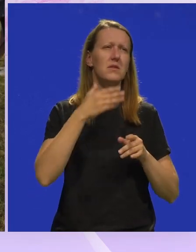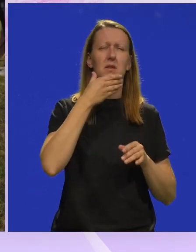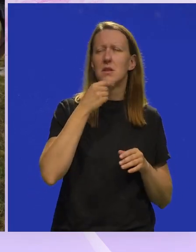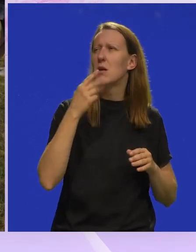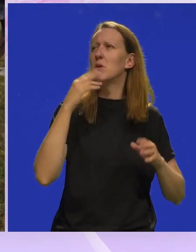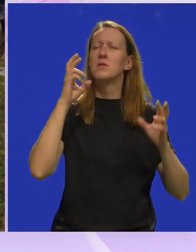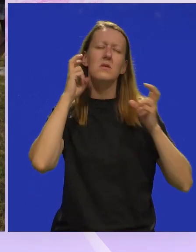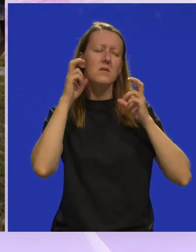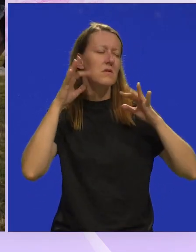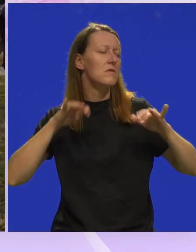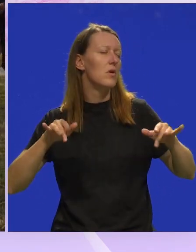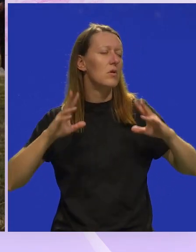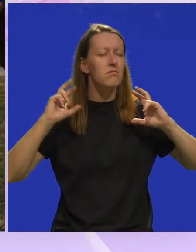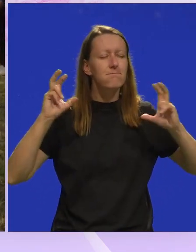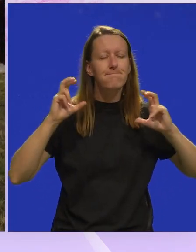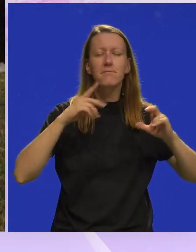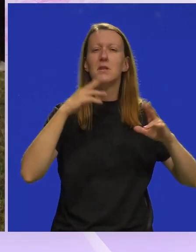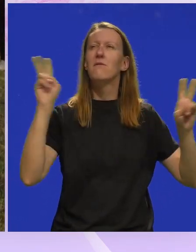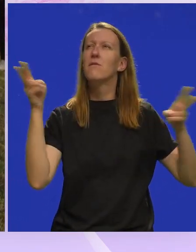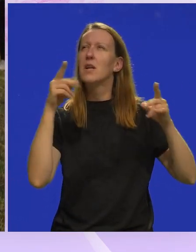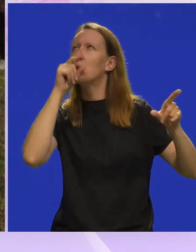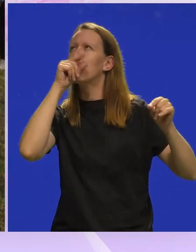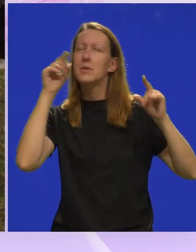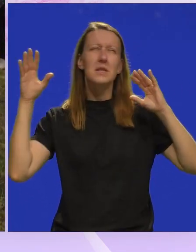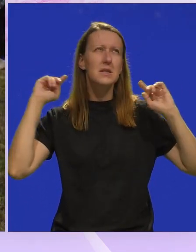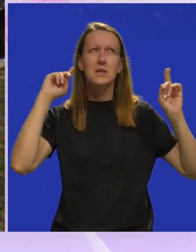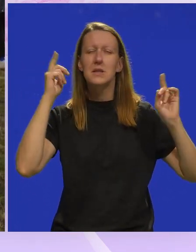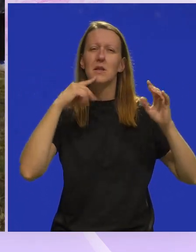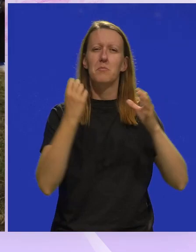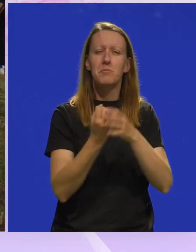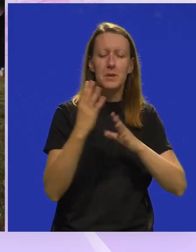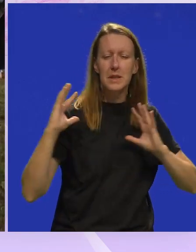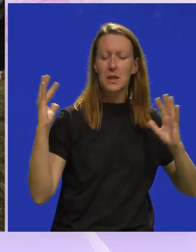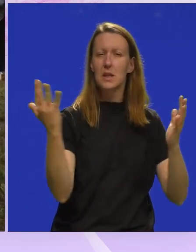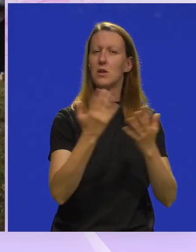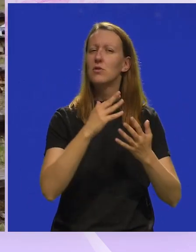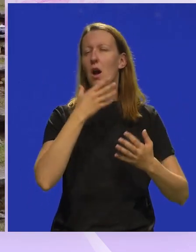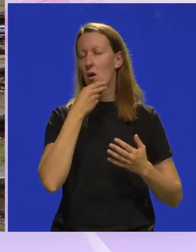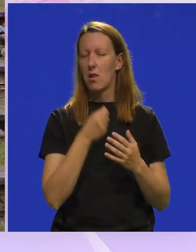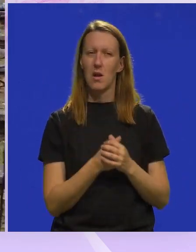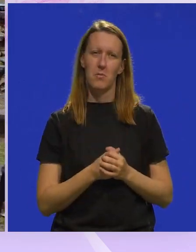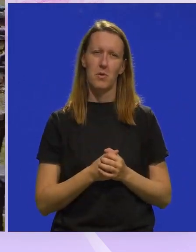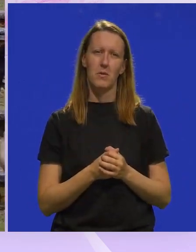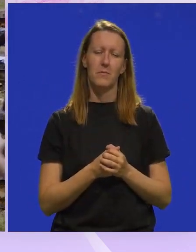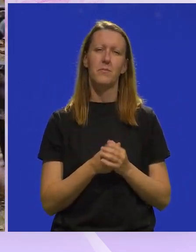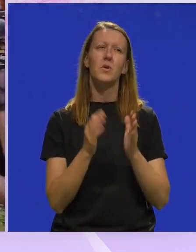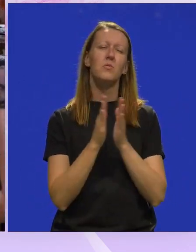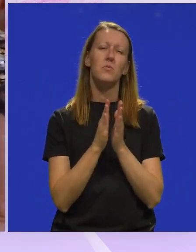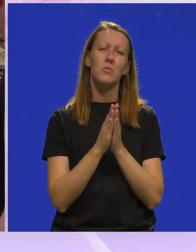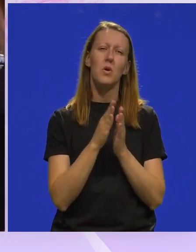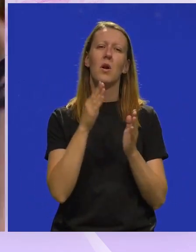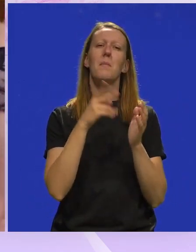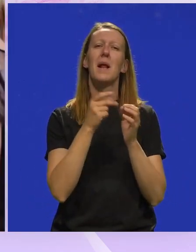divno i akustično i okruženi vjetrom i ptičicama i prirodom, što je ljepše. A kako vas molim,